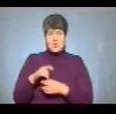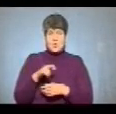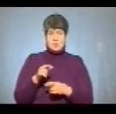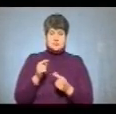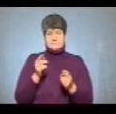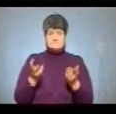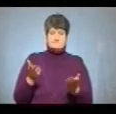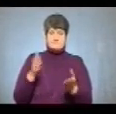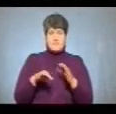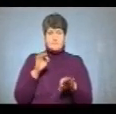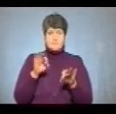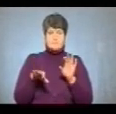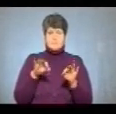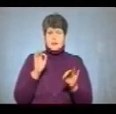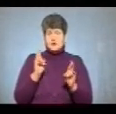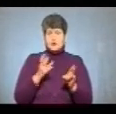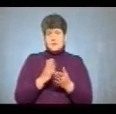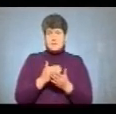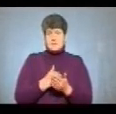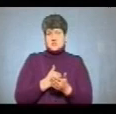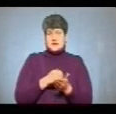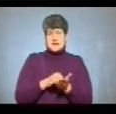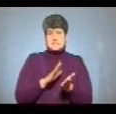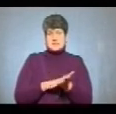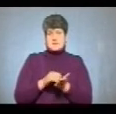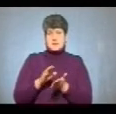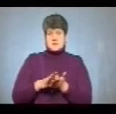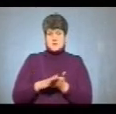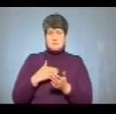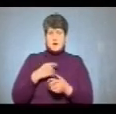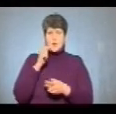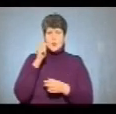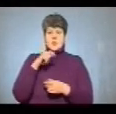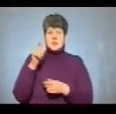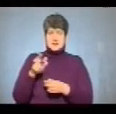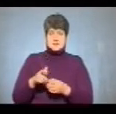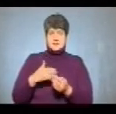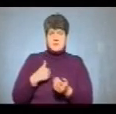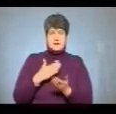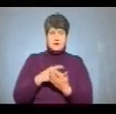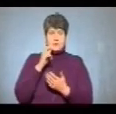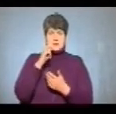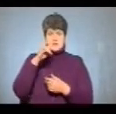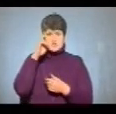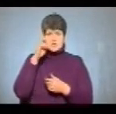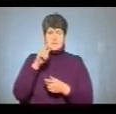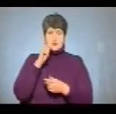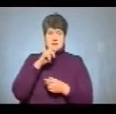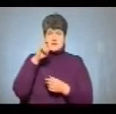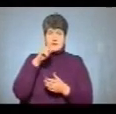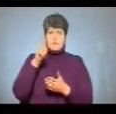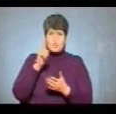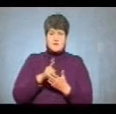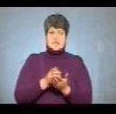визначалися, і хто мав бажання записувався. Ми українці, ми є українська держава, і в українській державі повинна